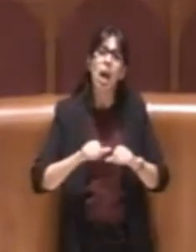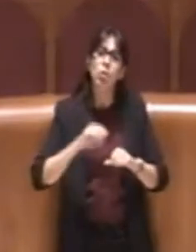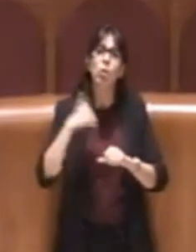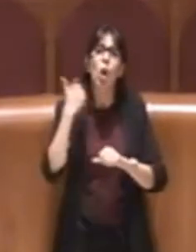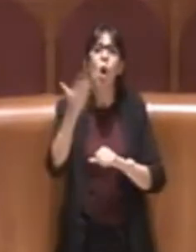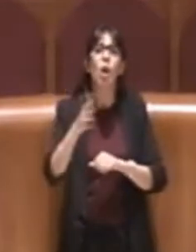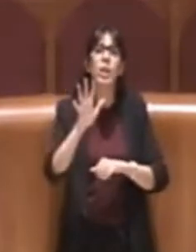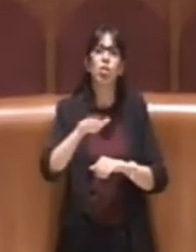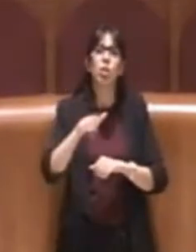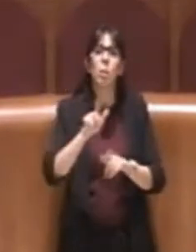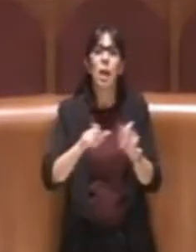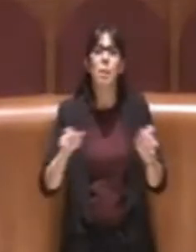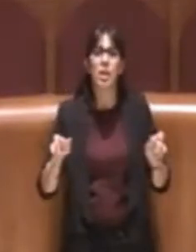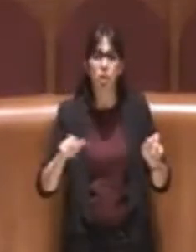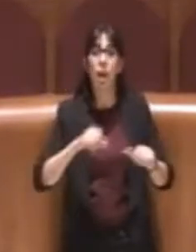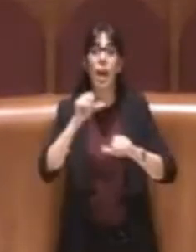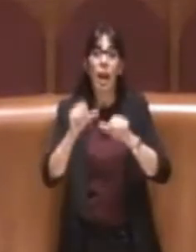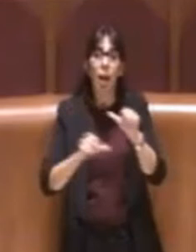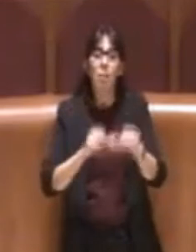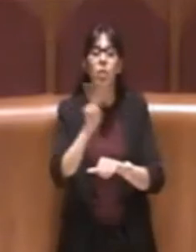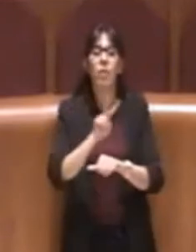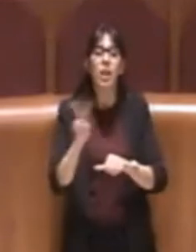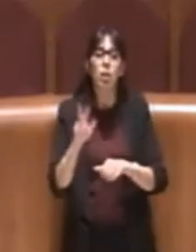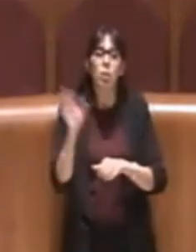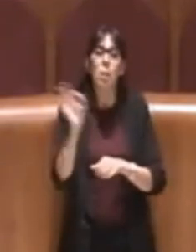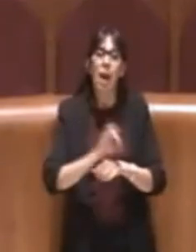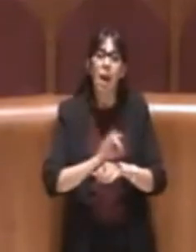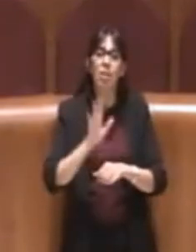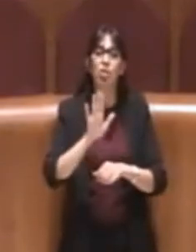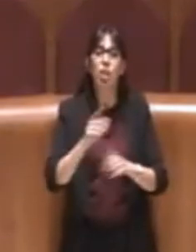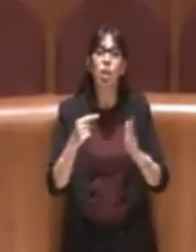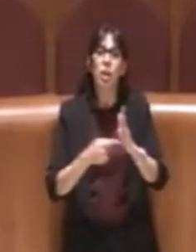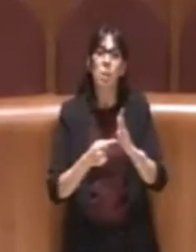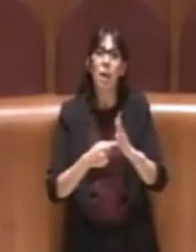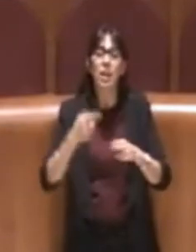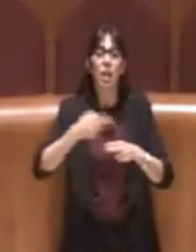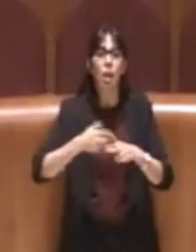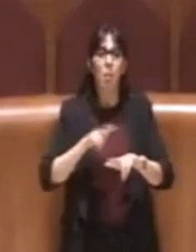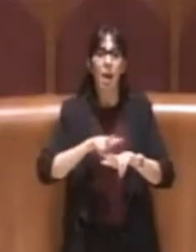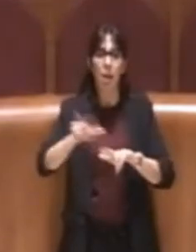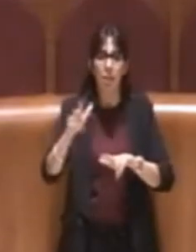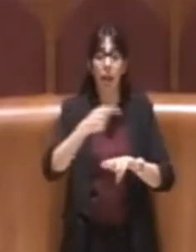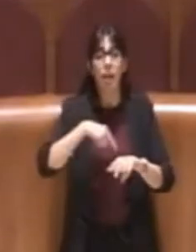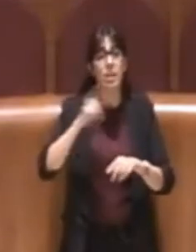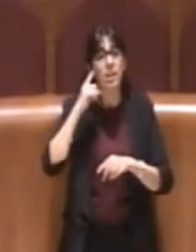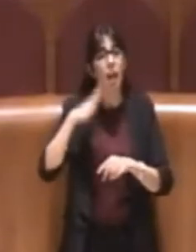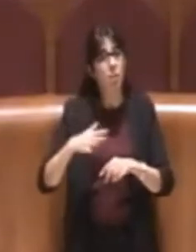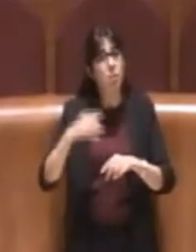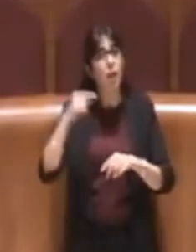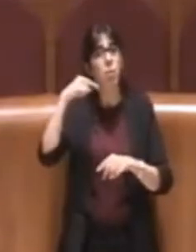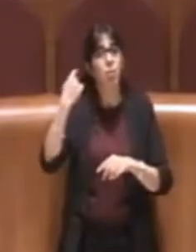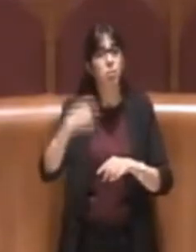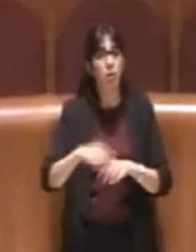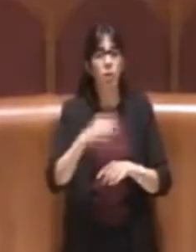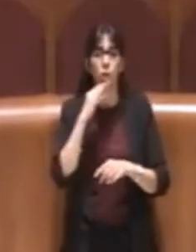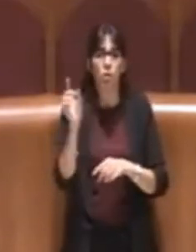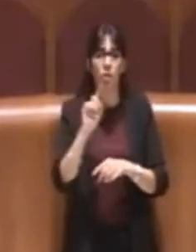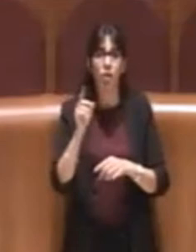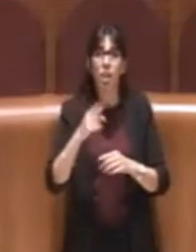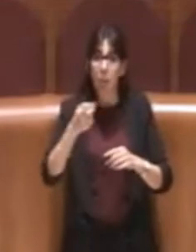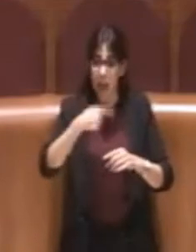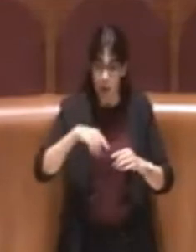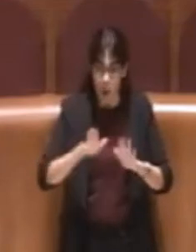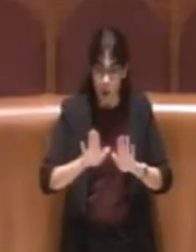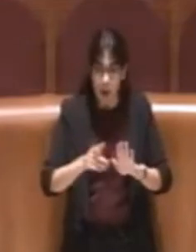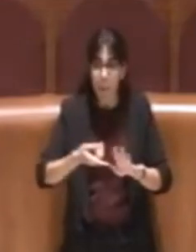è cambiato il 22% del personale di Roma Capitale. Sappiamo che questo non basta, ma prima di noi c'era l